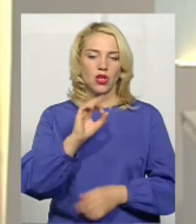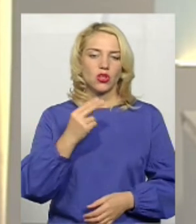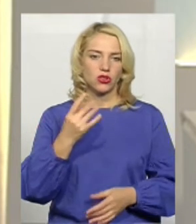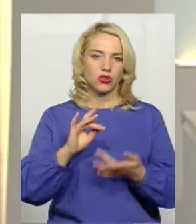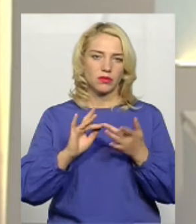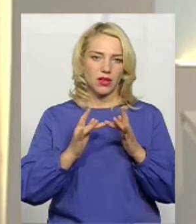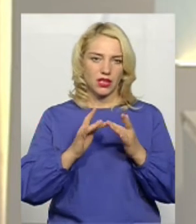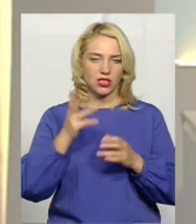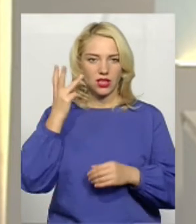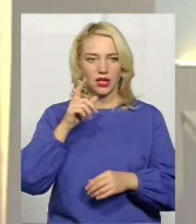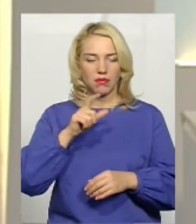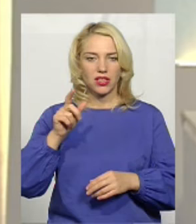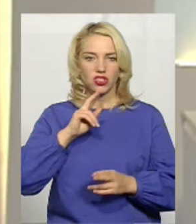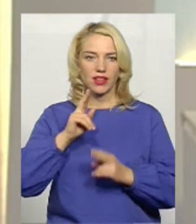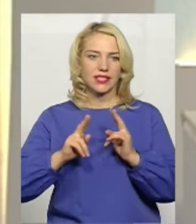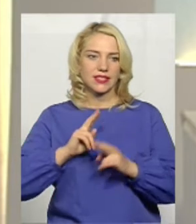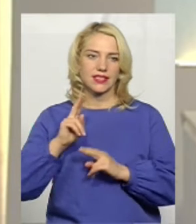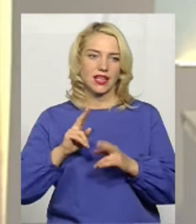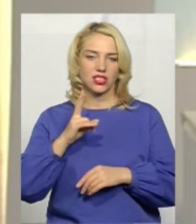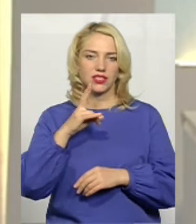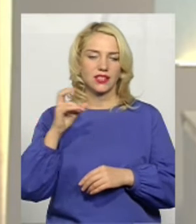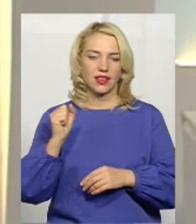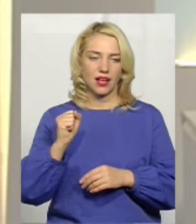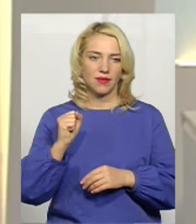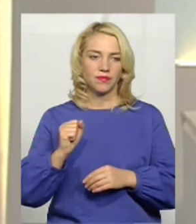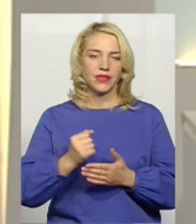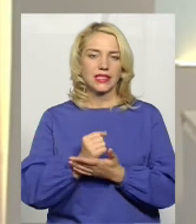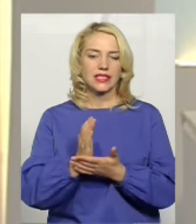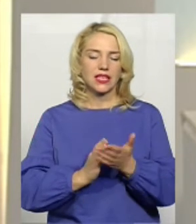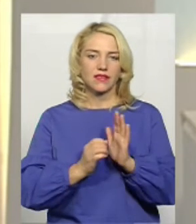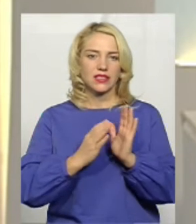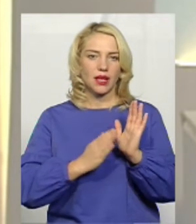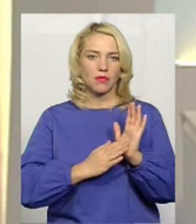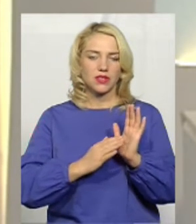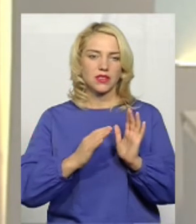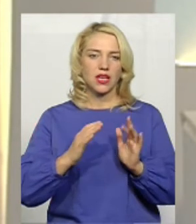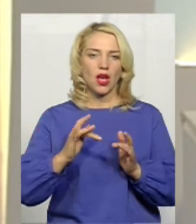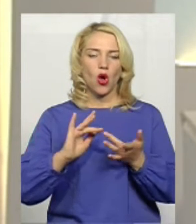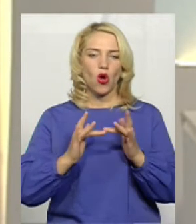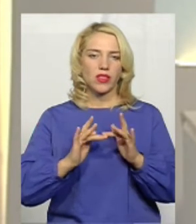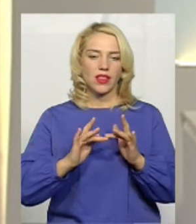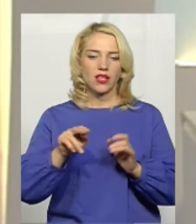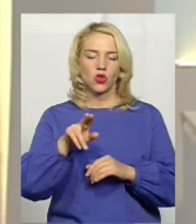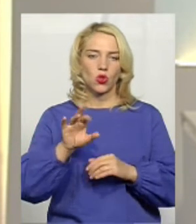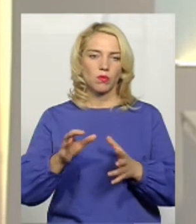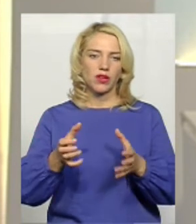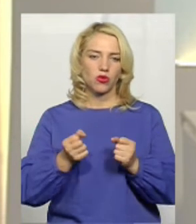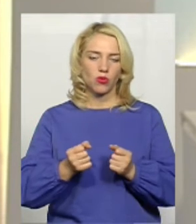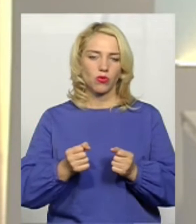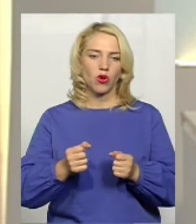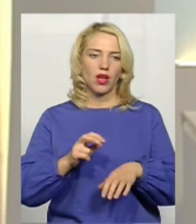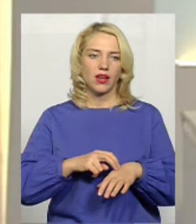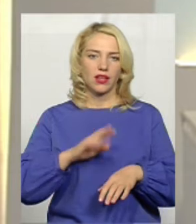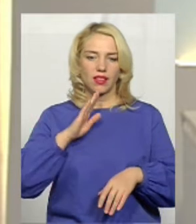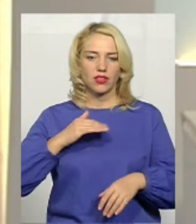соцмережах хмельничани скаржилися на сервіс запису онлайн на прийом до лікарів. Наша